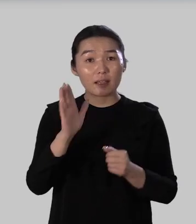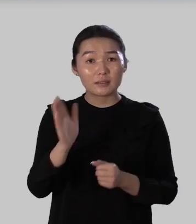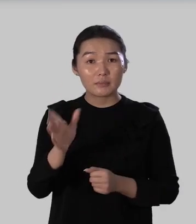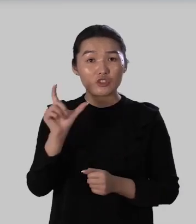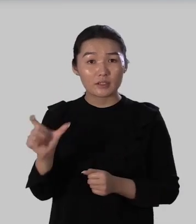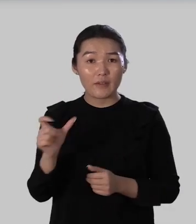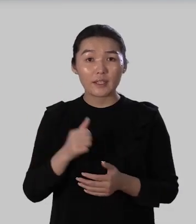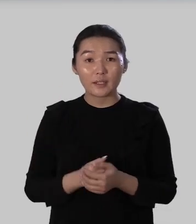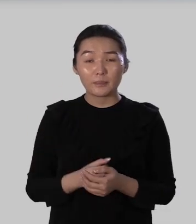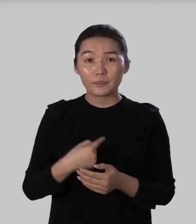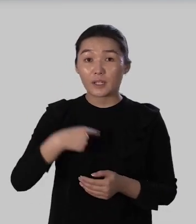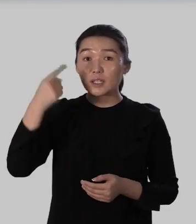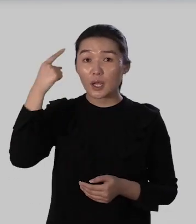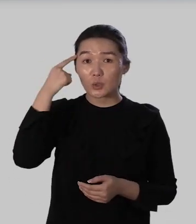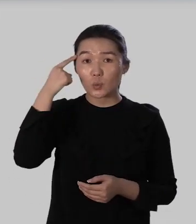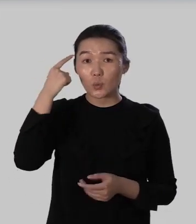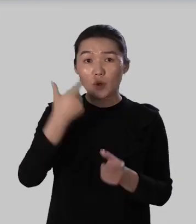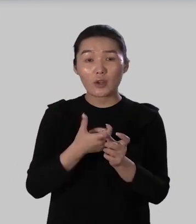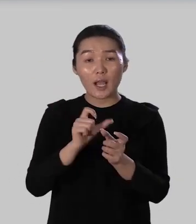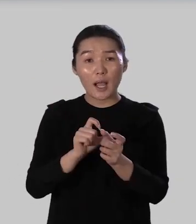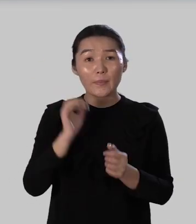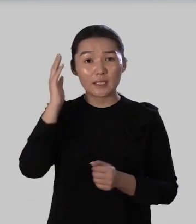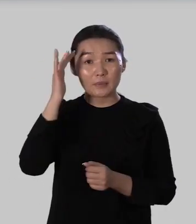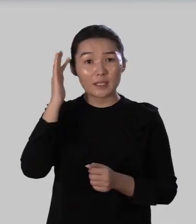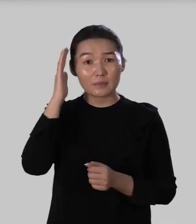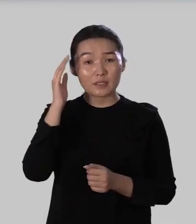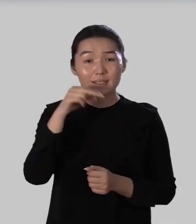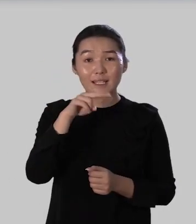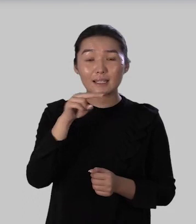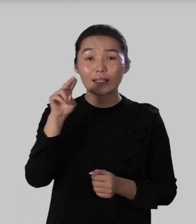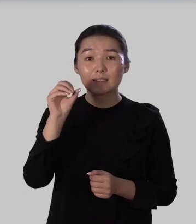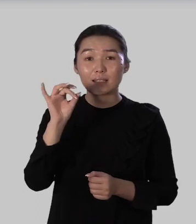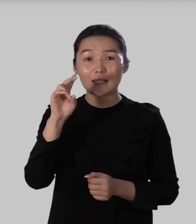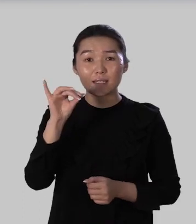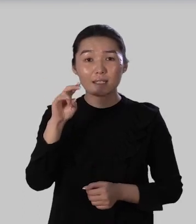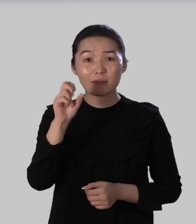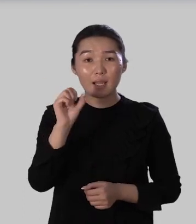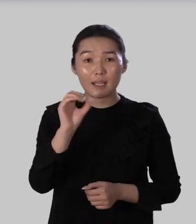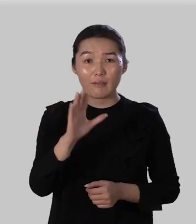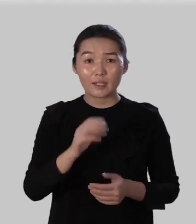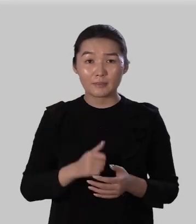человеком я думаю об этом размышляет Даниэр Диркенбаев